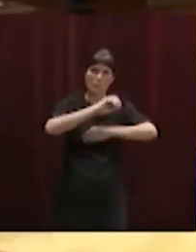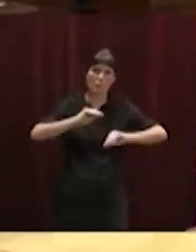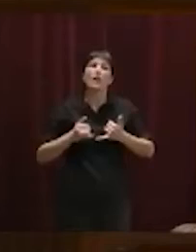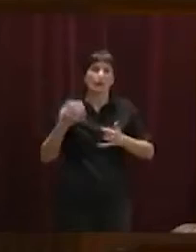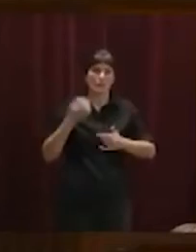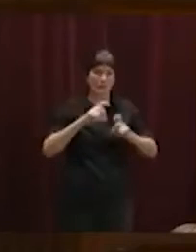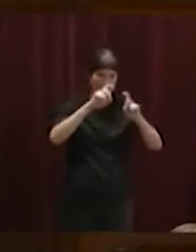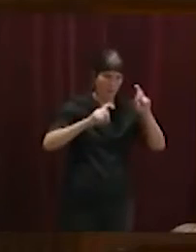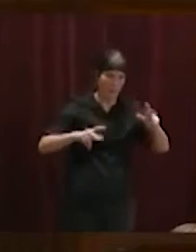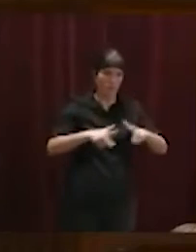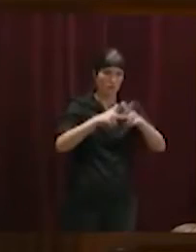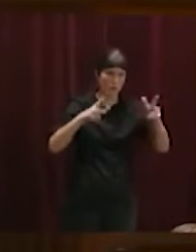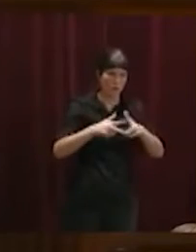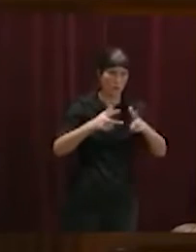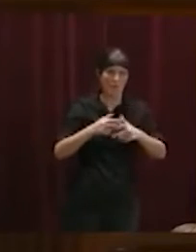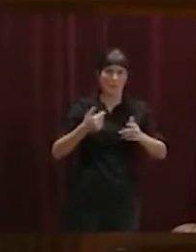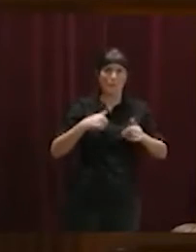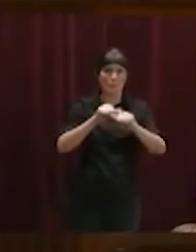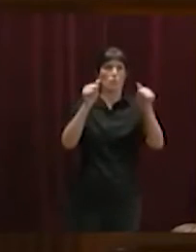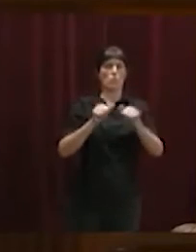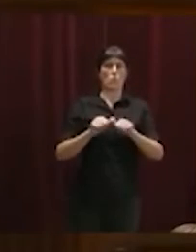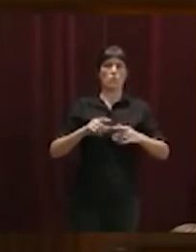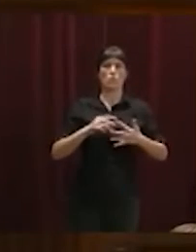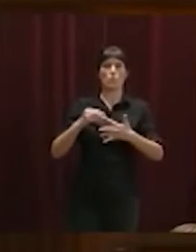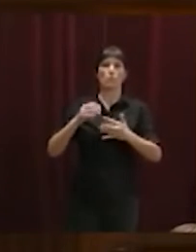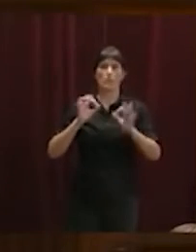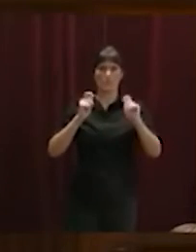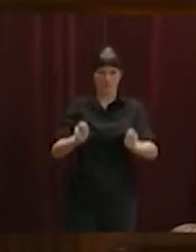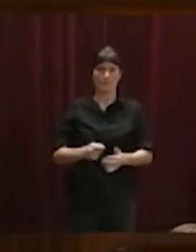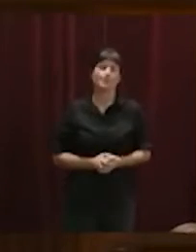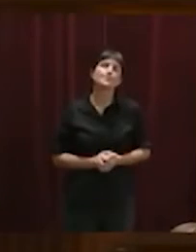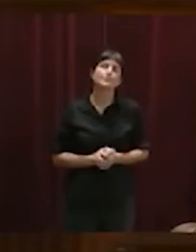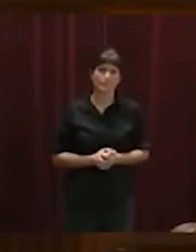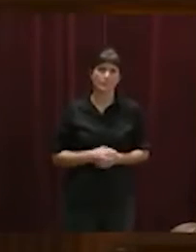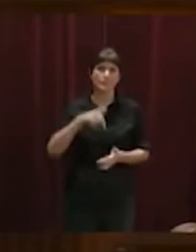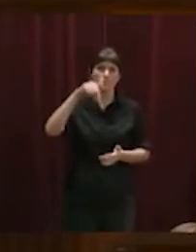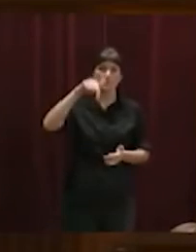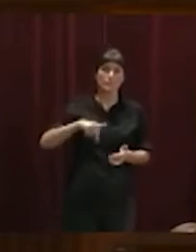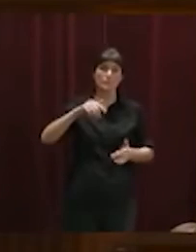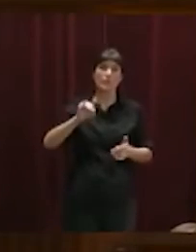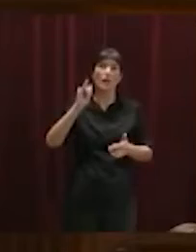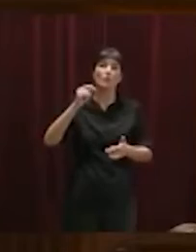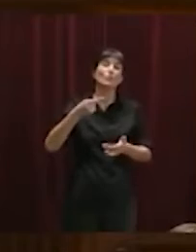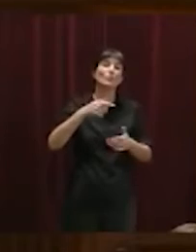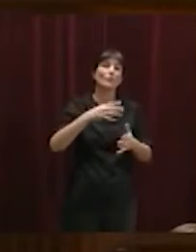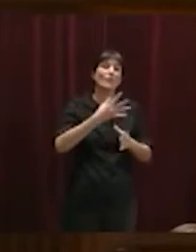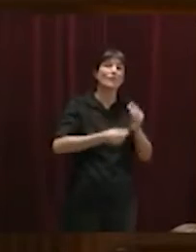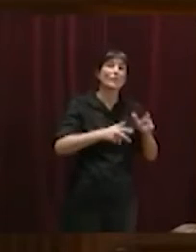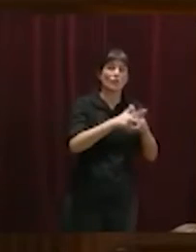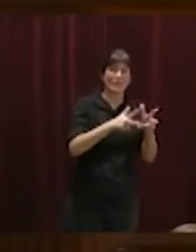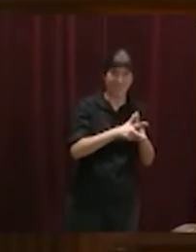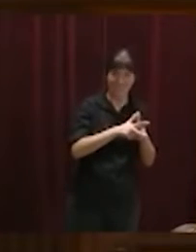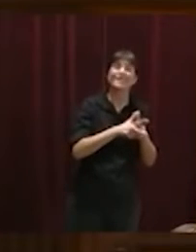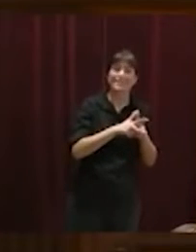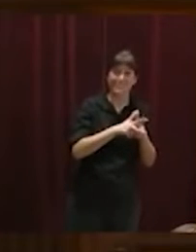turisme. Veim aquí una de les febleses que tenim com a societat, una que m'atreviria a dir que ara sí, una és ja gairebé tota aquesta cambra en el